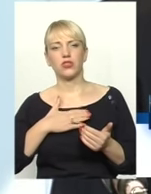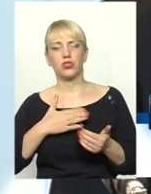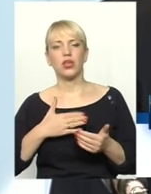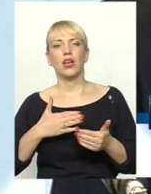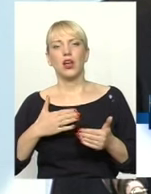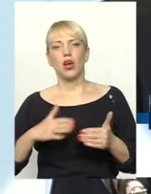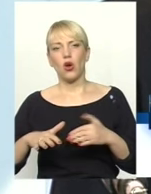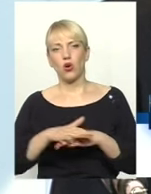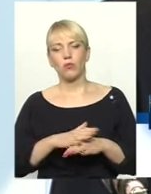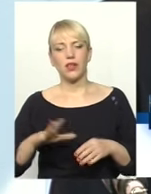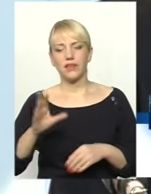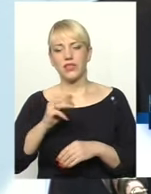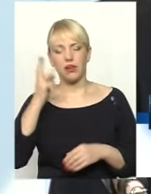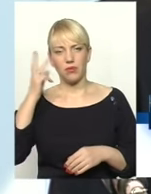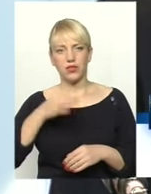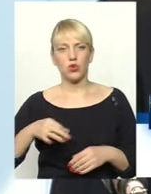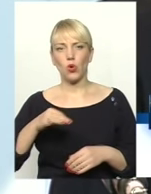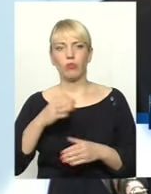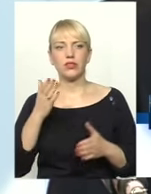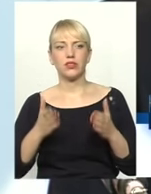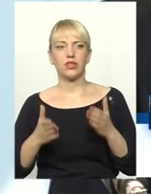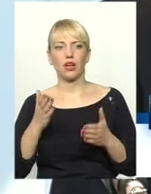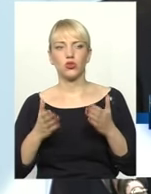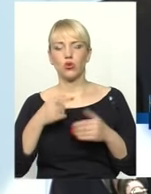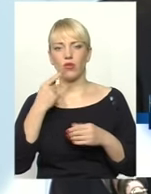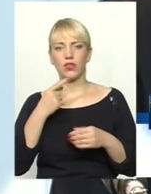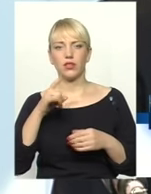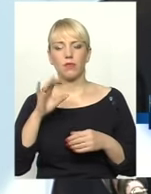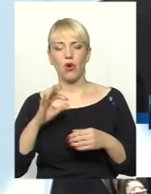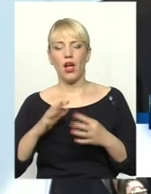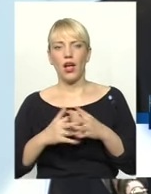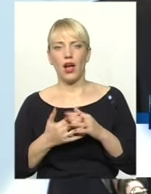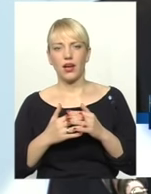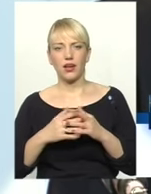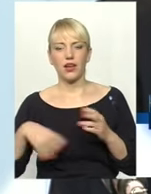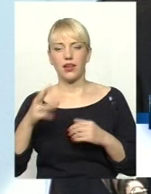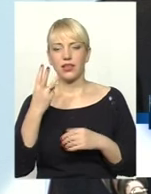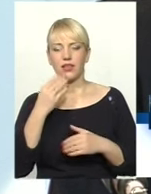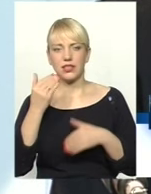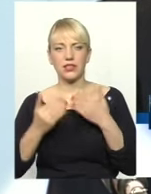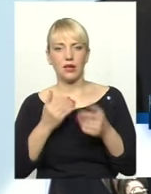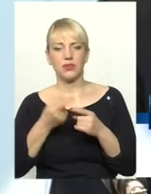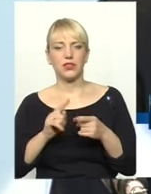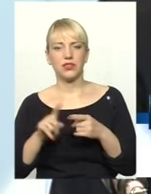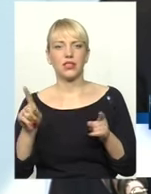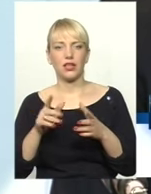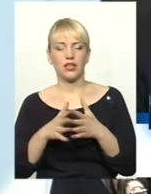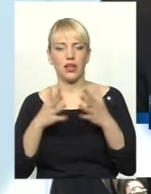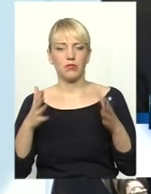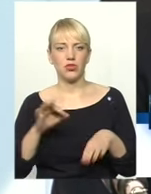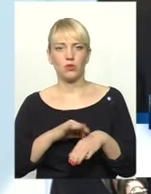всього Хмельницької області. І якщо взяти по аграріях три запити, ті, які самі більше